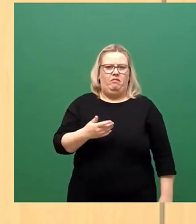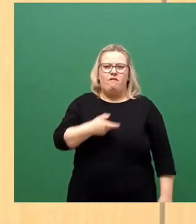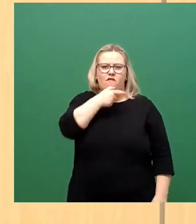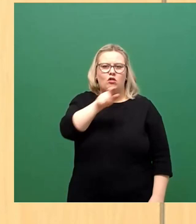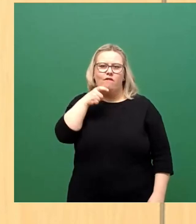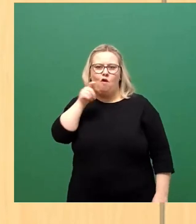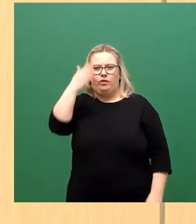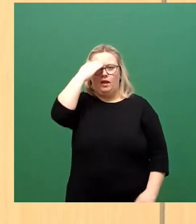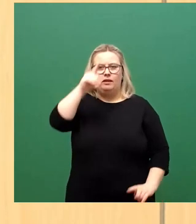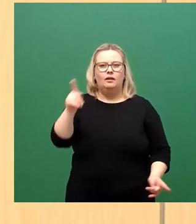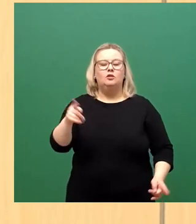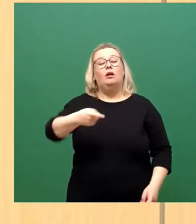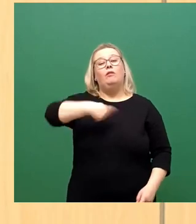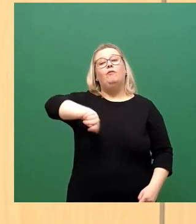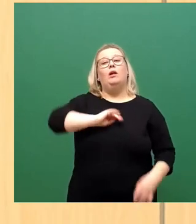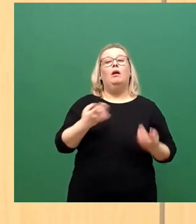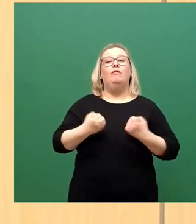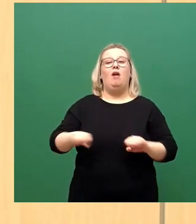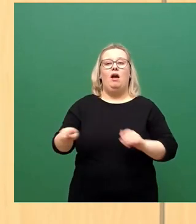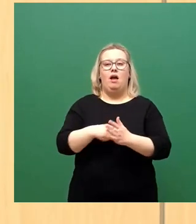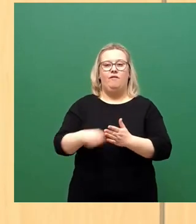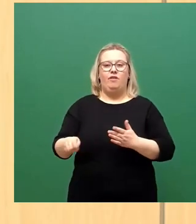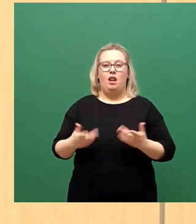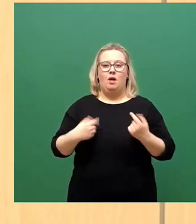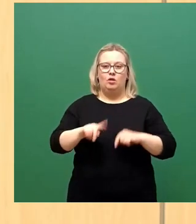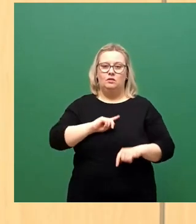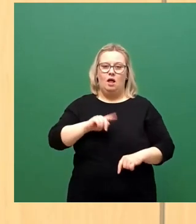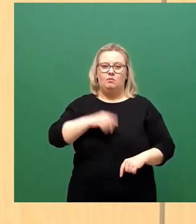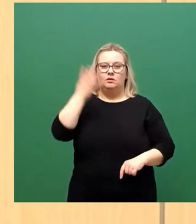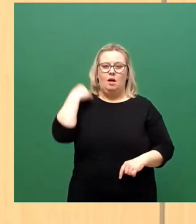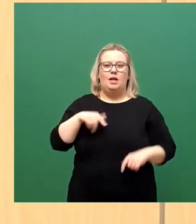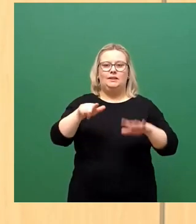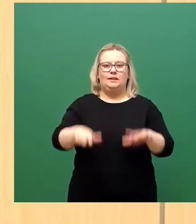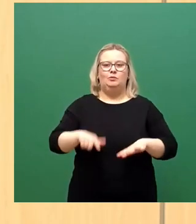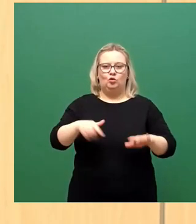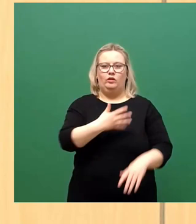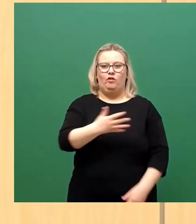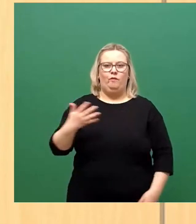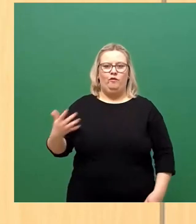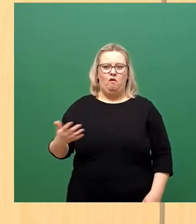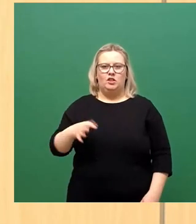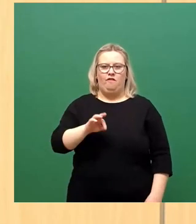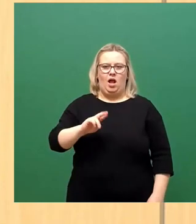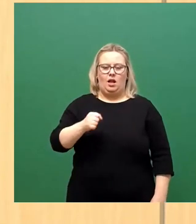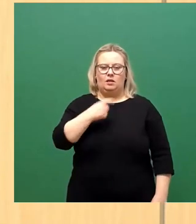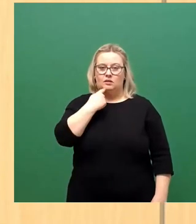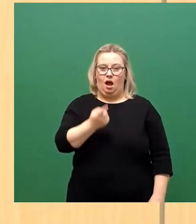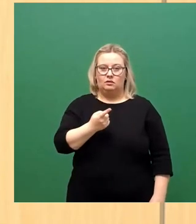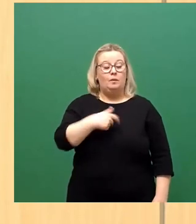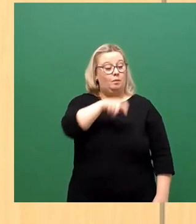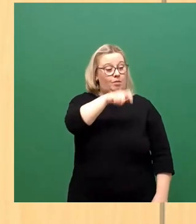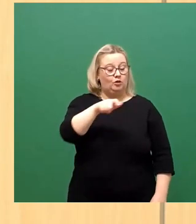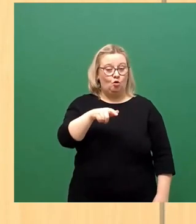Fraktion Freie Wähler halten es da mit Franklin, der schon 1755 formulierte, diejenigen, die die wesentliche